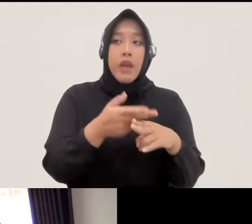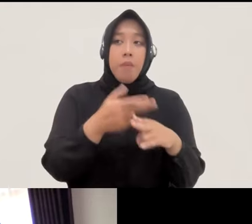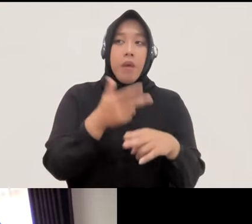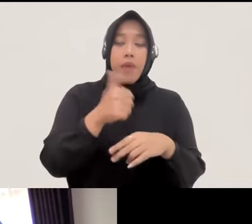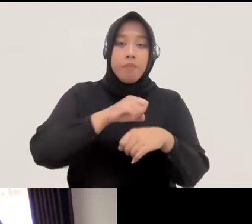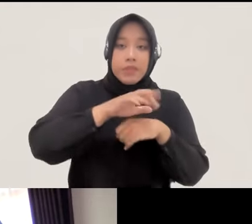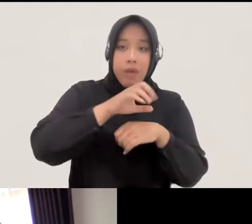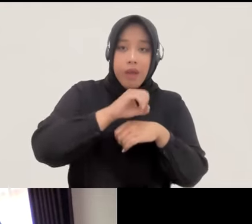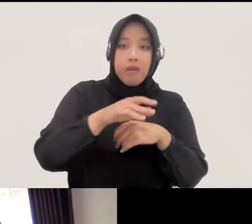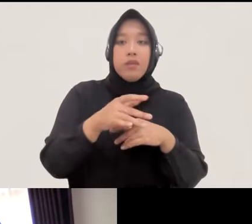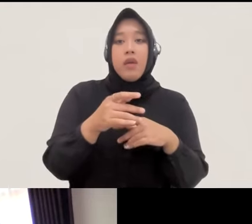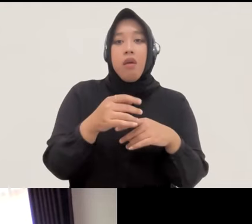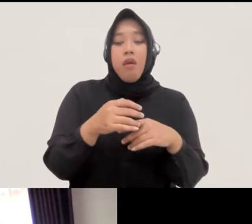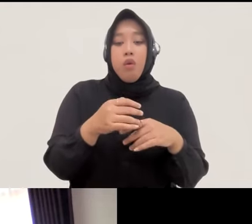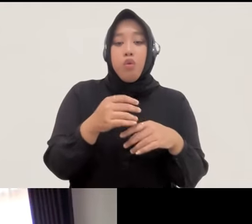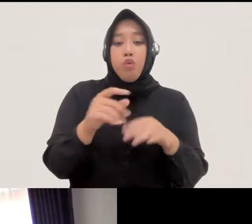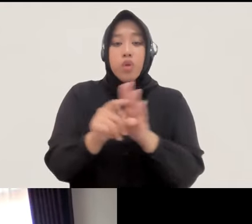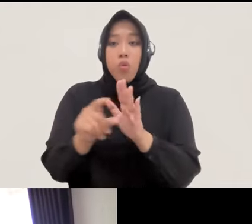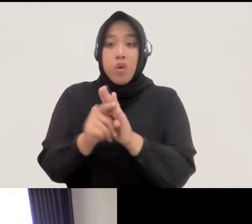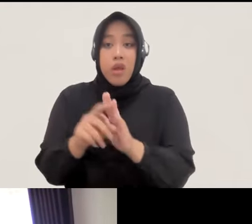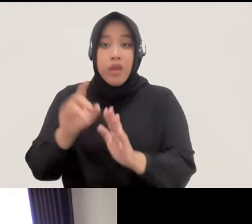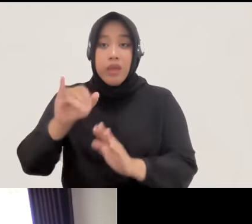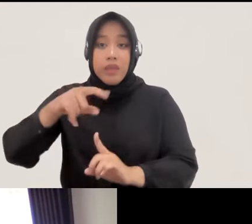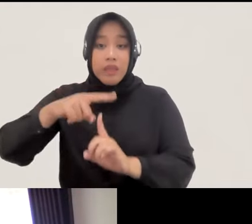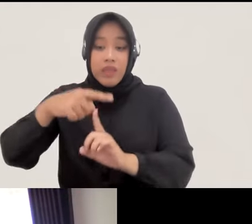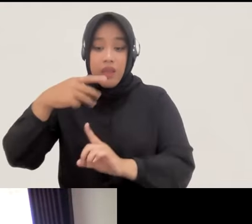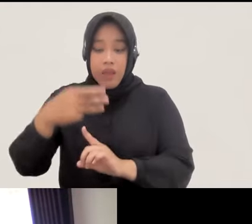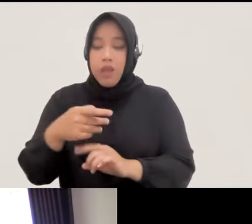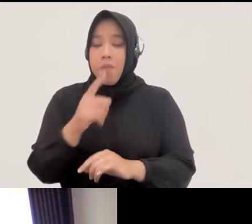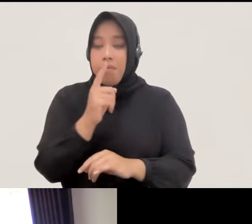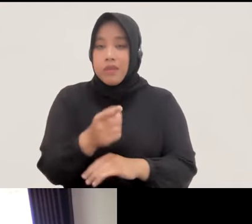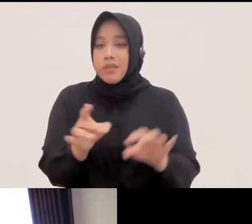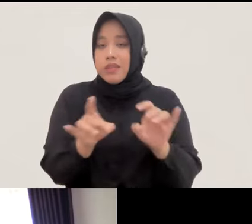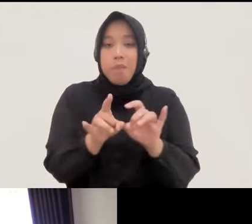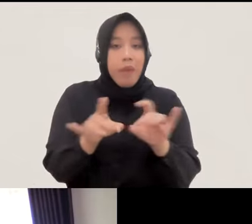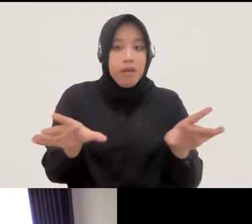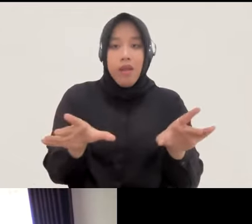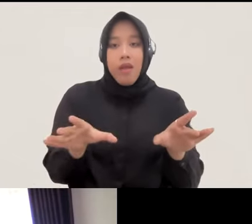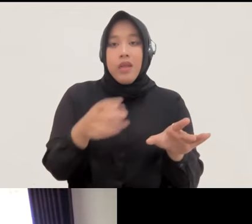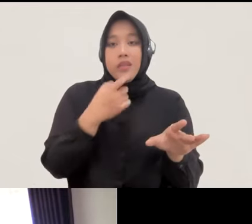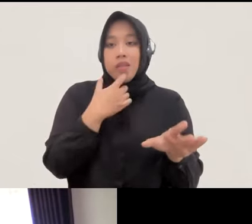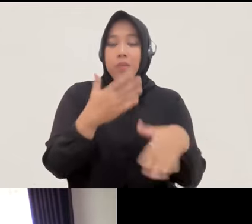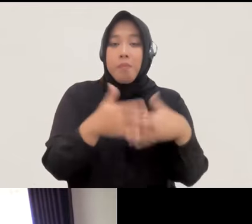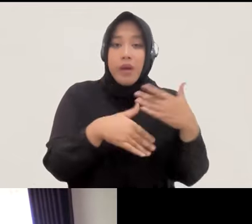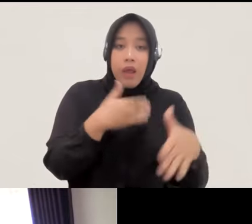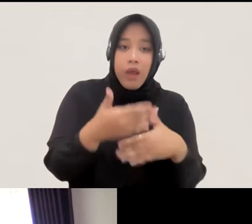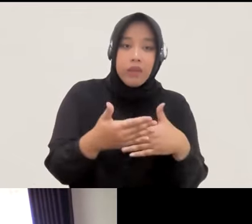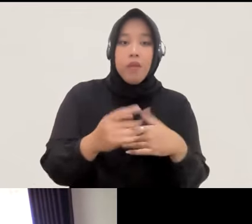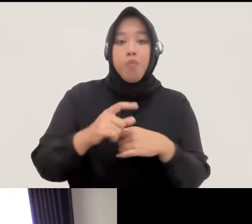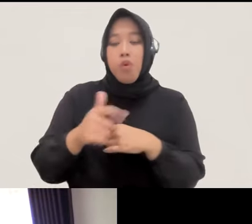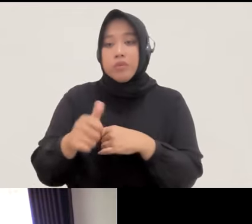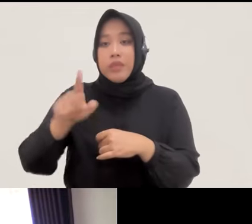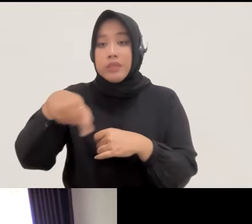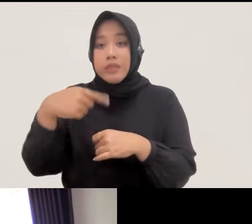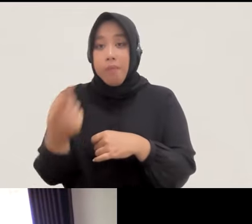undang-undang ITE itu bagaimana itu akan berbeda luar biasa berbeda luar biasa dalam hal penanganan penindakan sampai